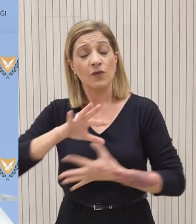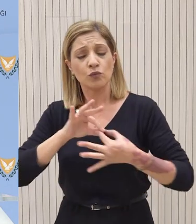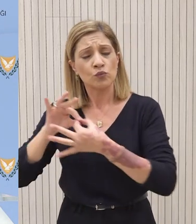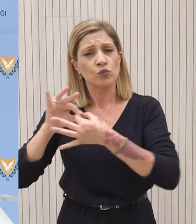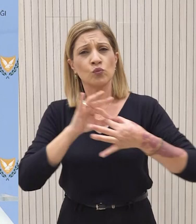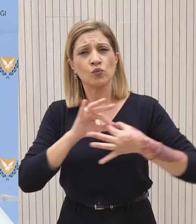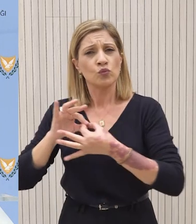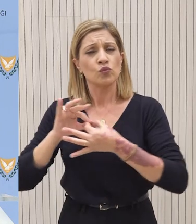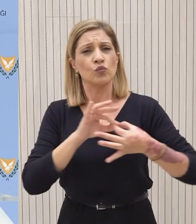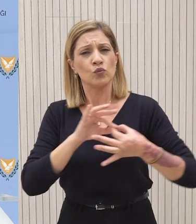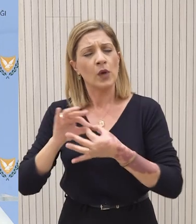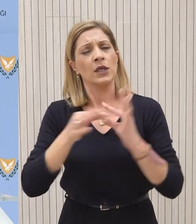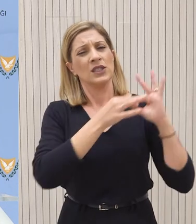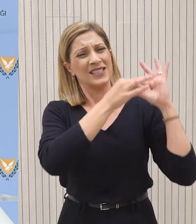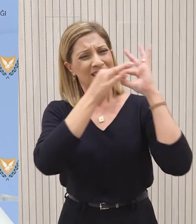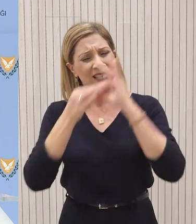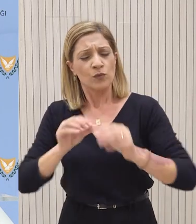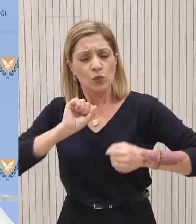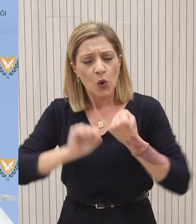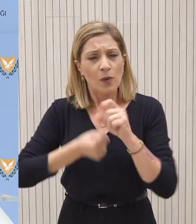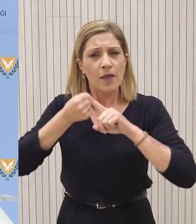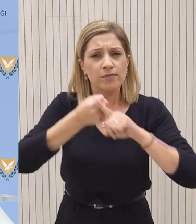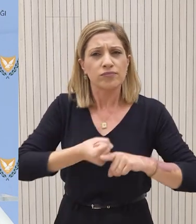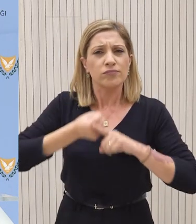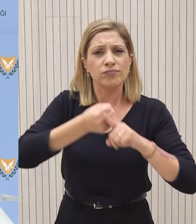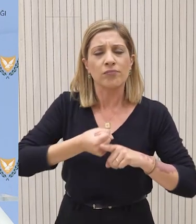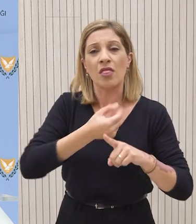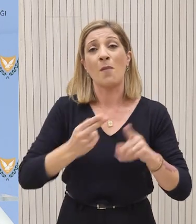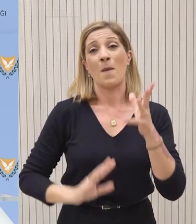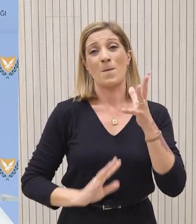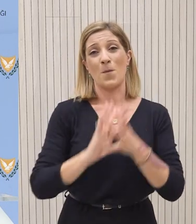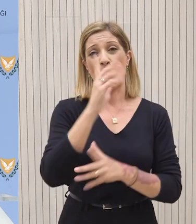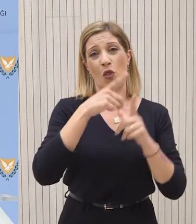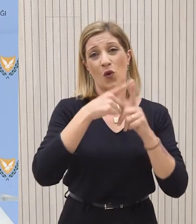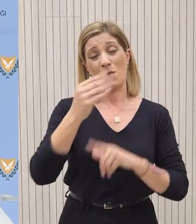στενά, ούτως ώστε να εξαντλήσουμε κάθε δυνατότητα ασημαντικής πρόοδος στο Κυπριακό.